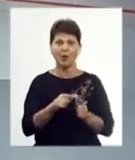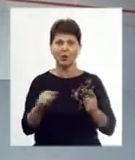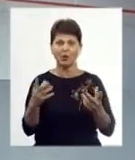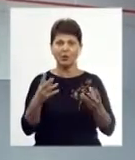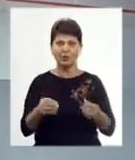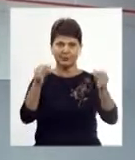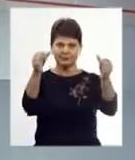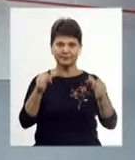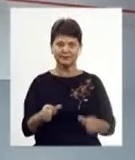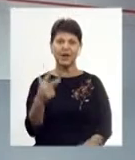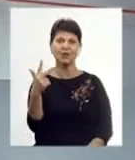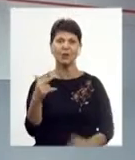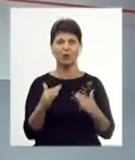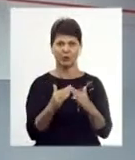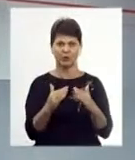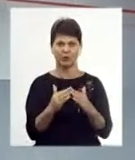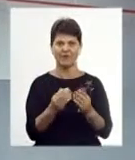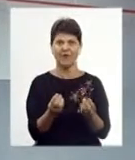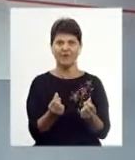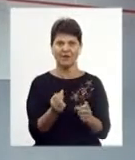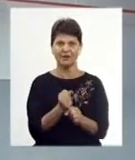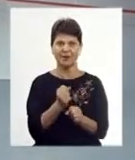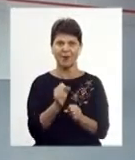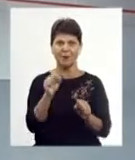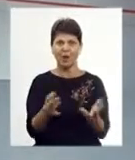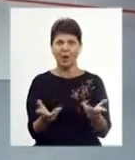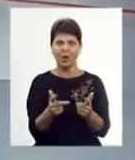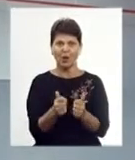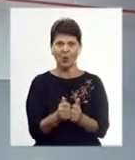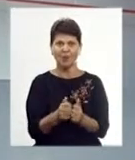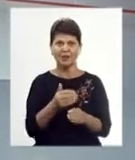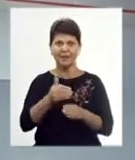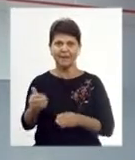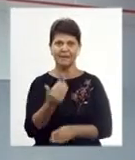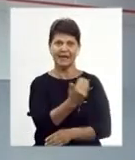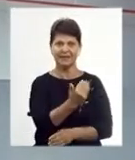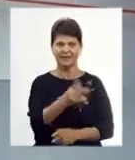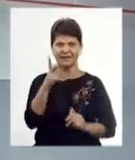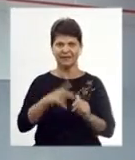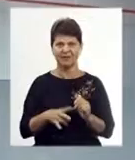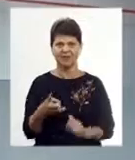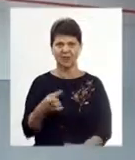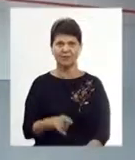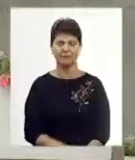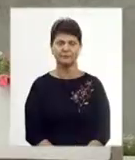знімали вивіски на трьох будинках. Вартість робіт зможуть порахувати після їхнього завершення.